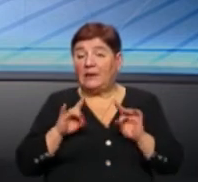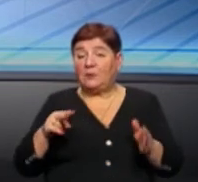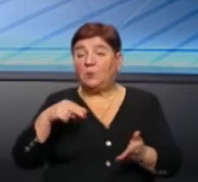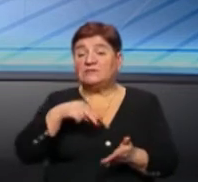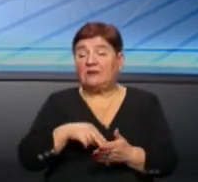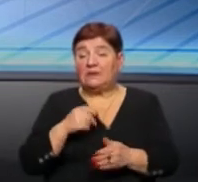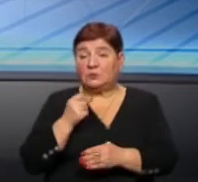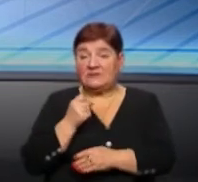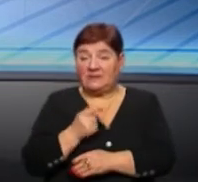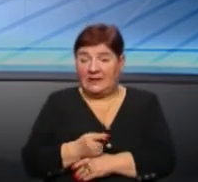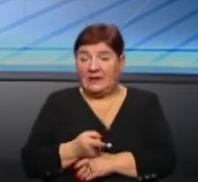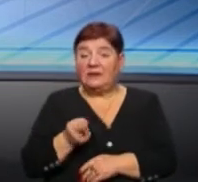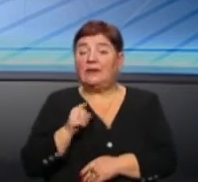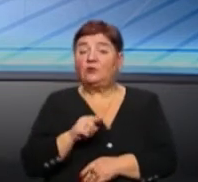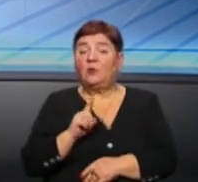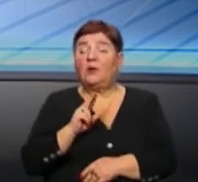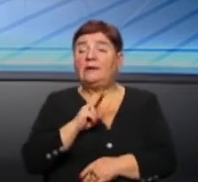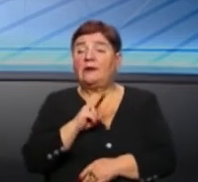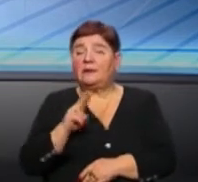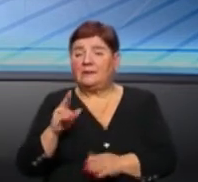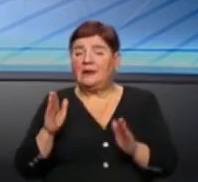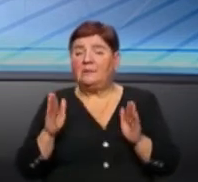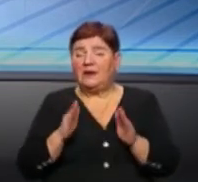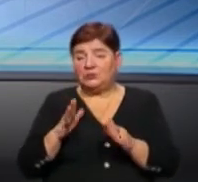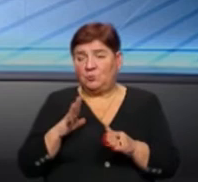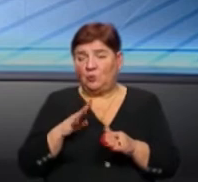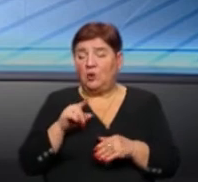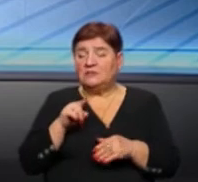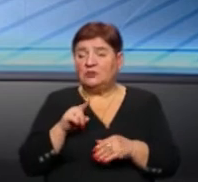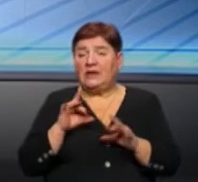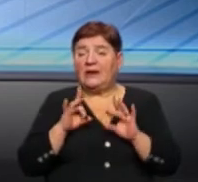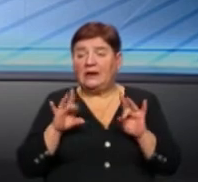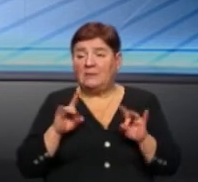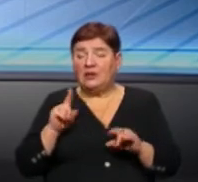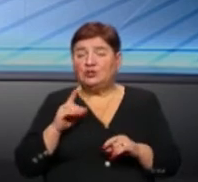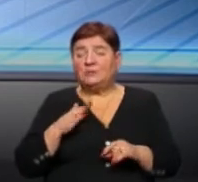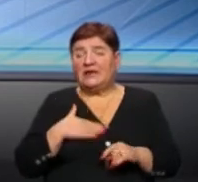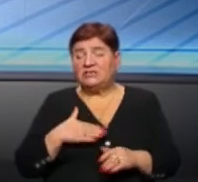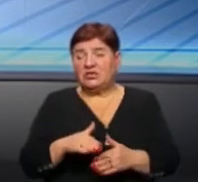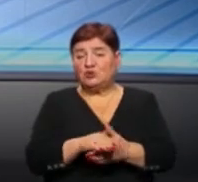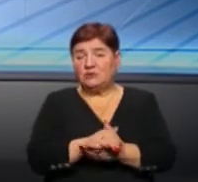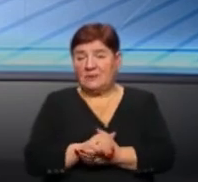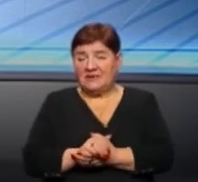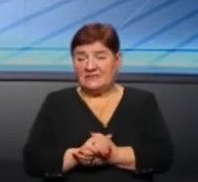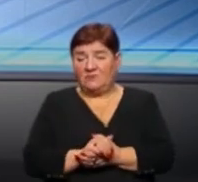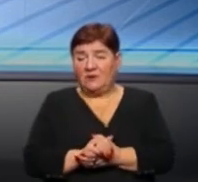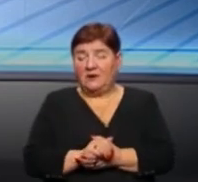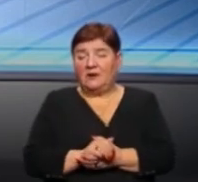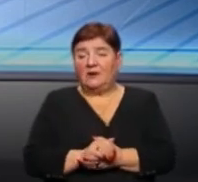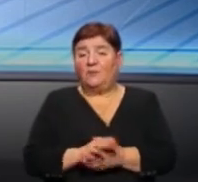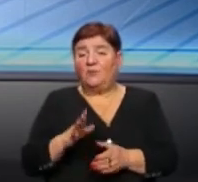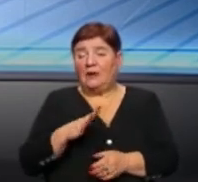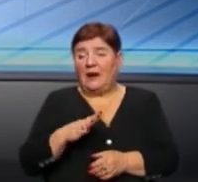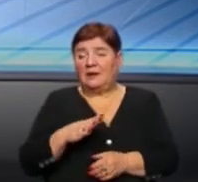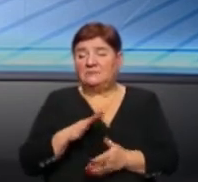поставлене завдання, для того, щоб якнайменше цієї реклами було, для того, щоб наше суспільство, так би мовити, мало свіжу